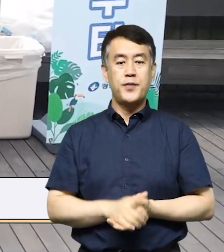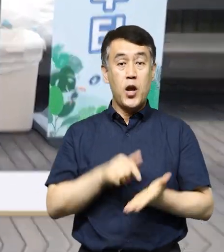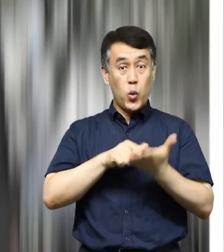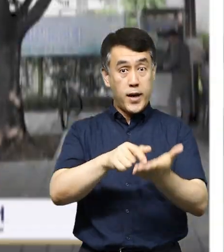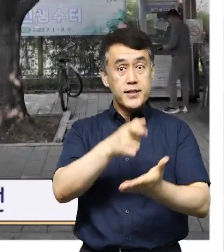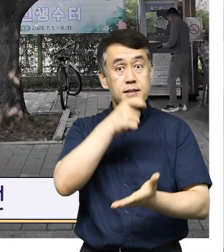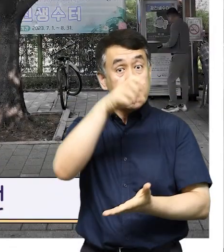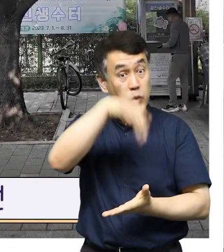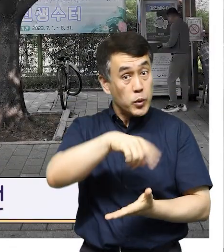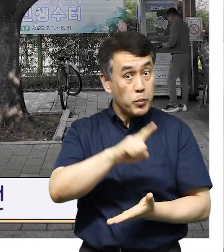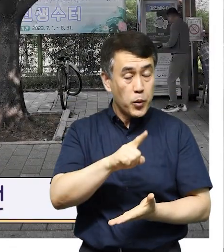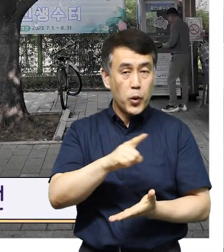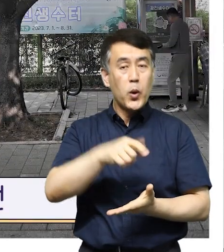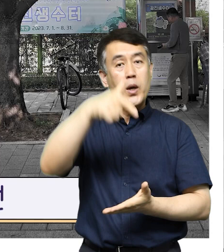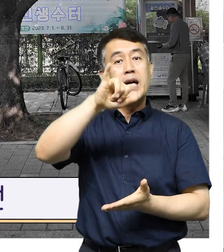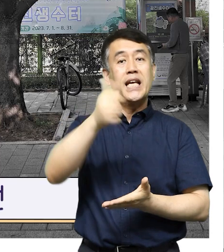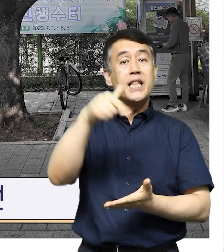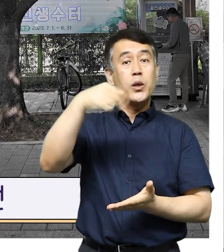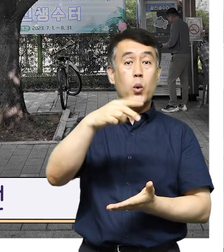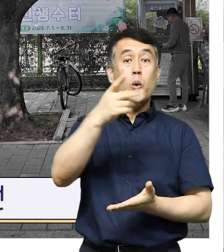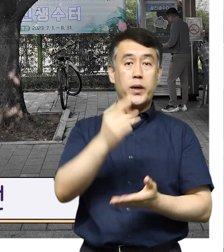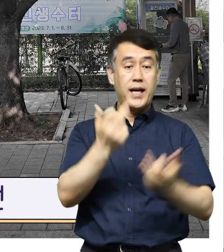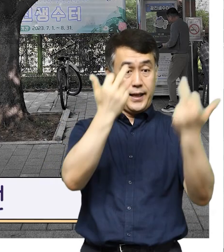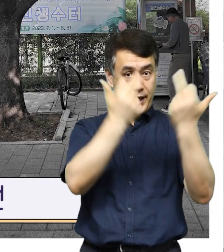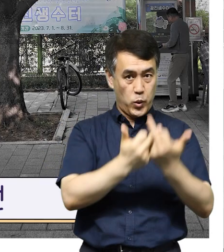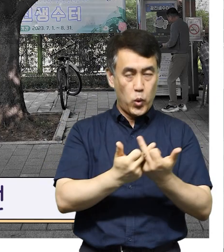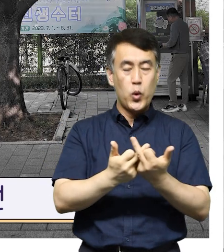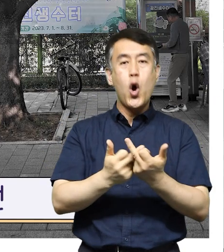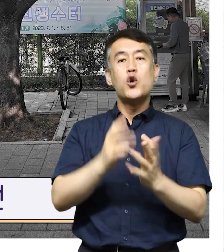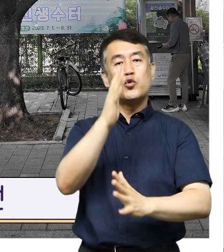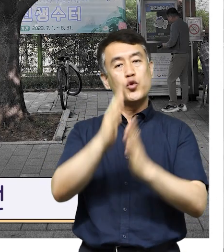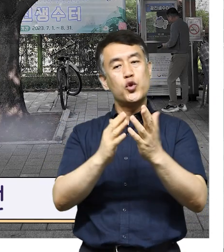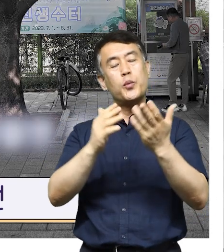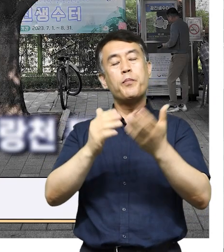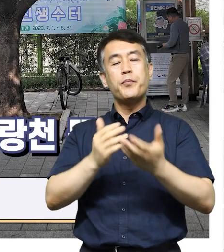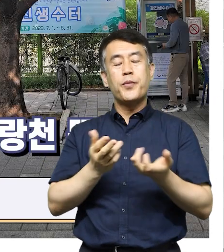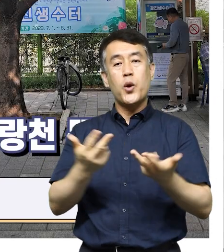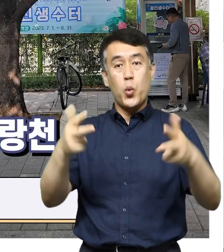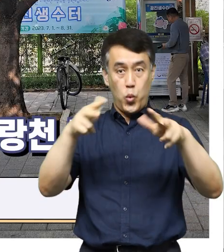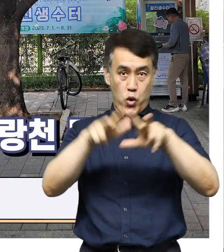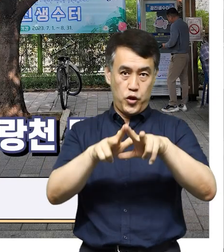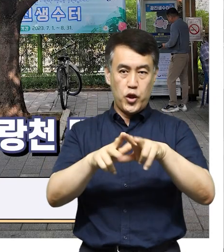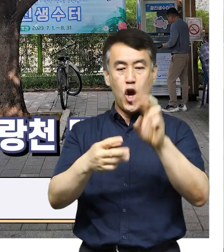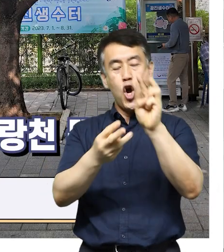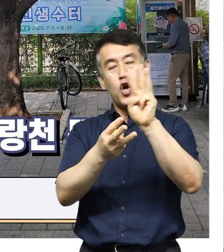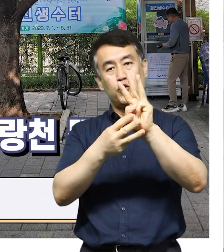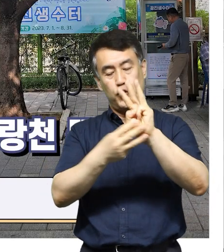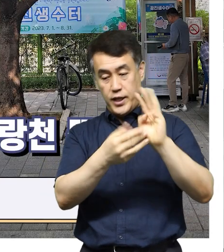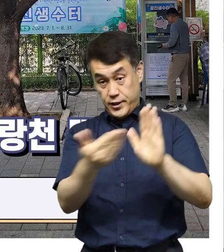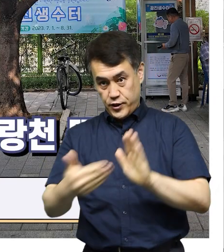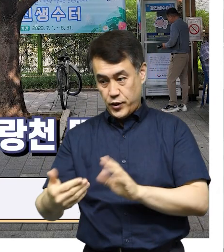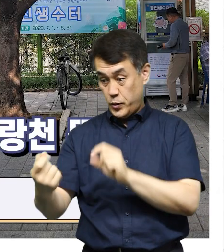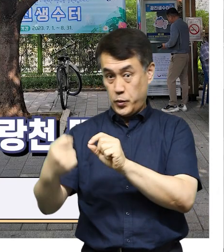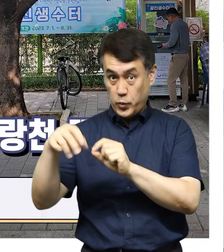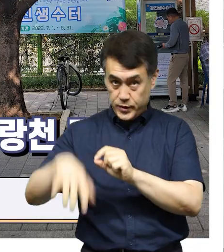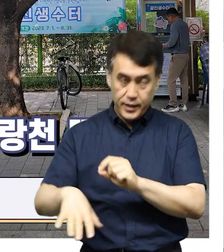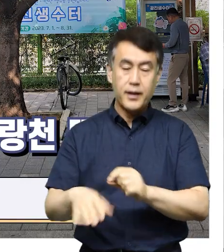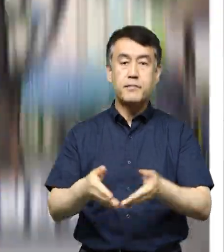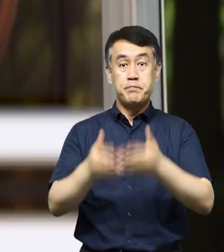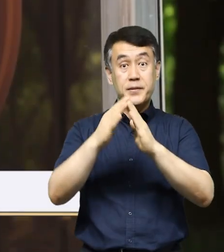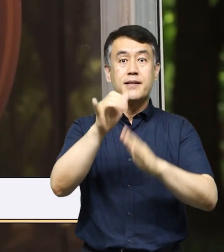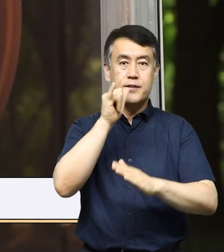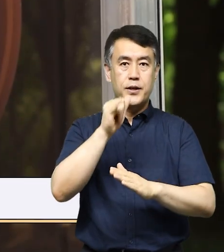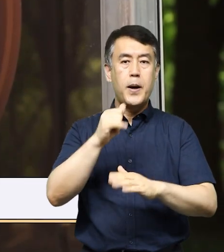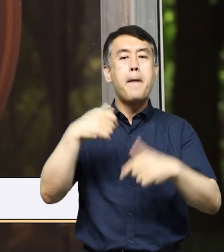광진 생수터는 긴고랑계곡과 광진숲나루공원 중랑천 뚝방길 3곳에 마련되어 있는데요